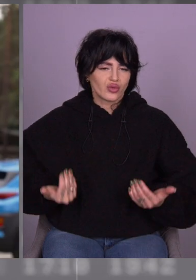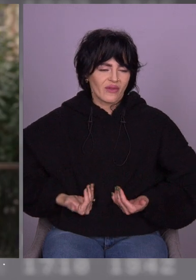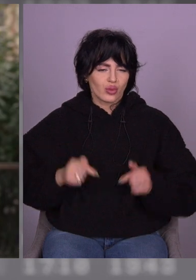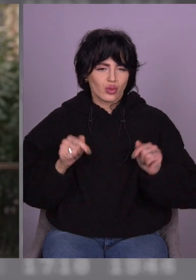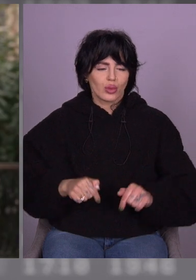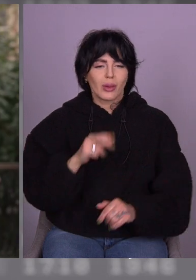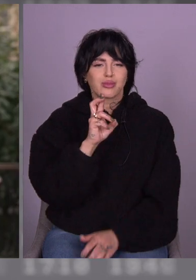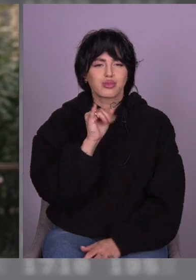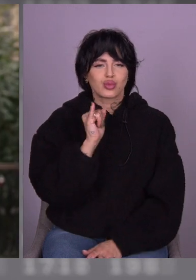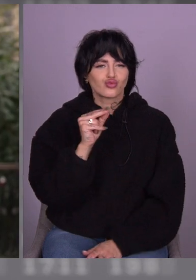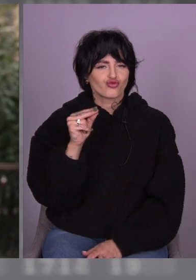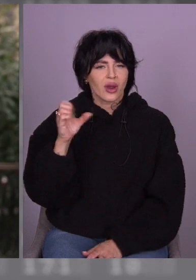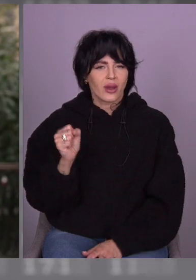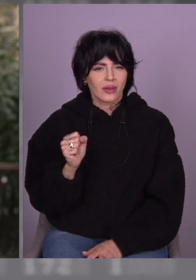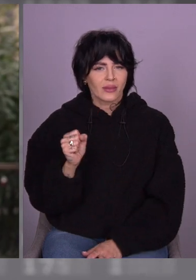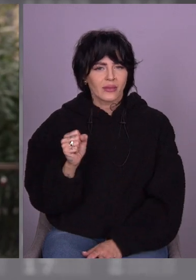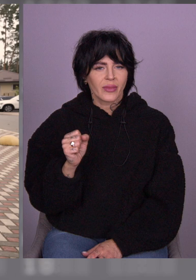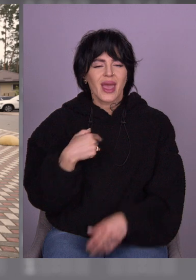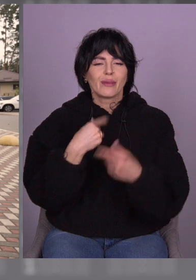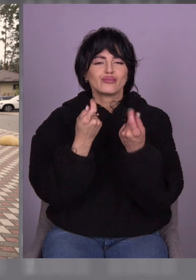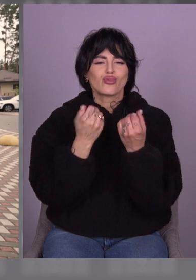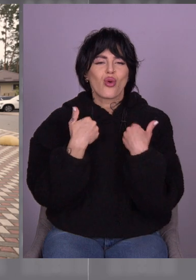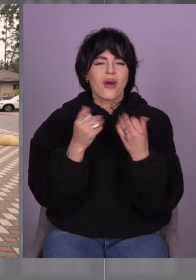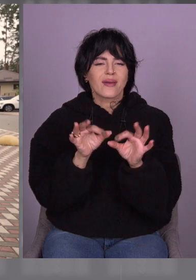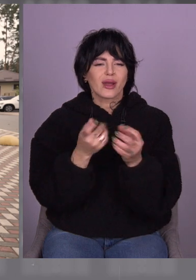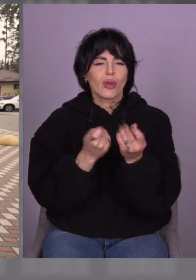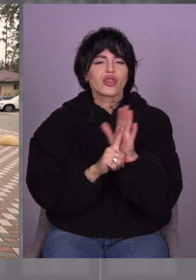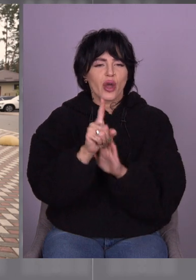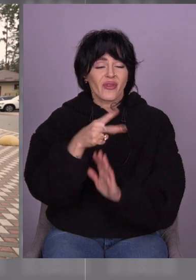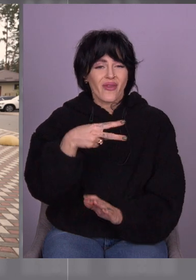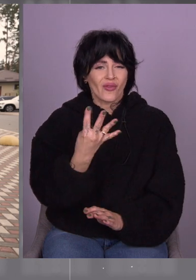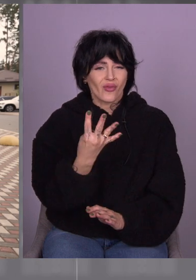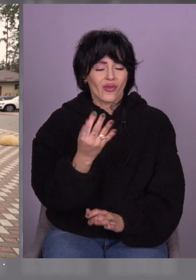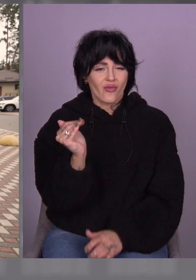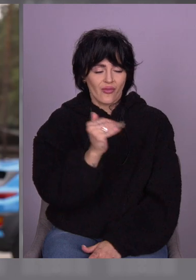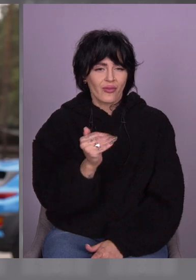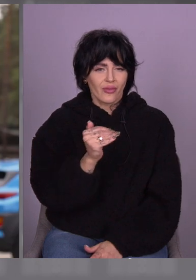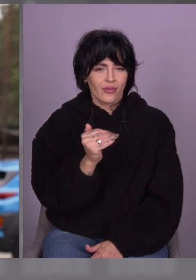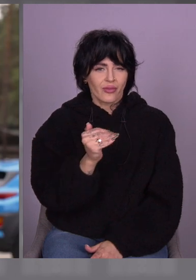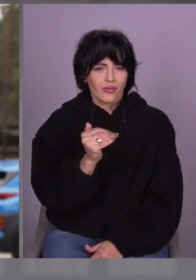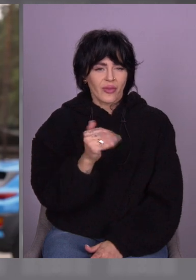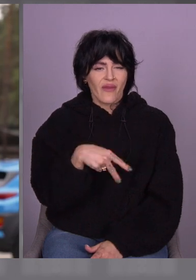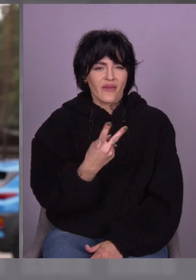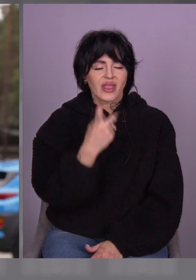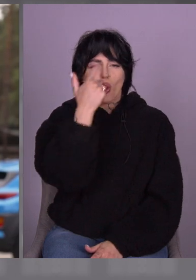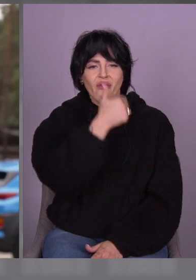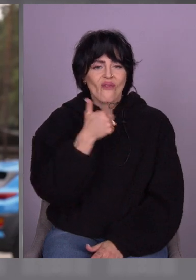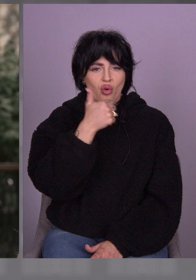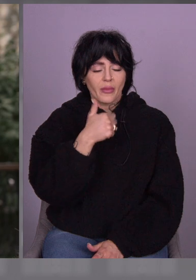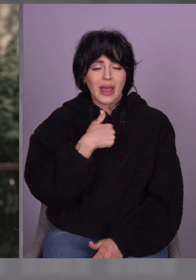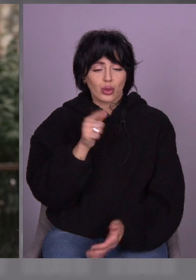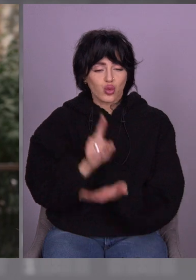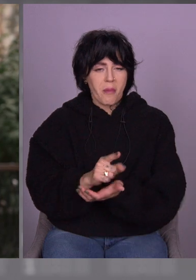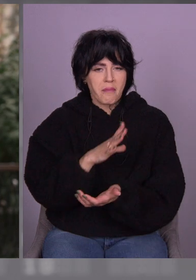звернути увагу, як все почалося. 24 лютого 22 року я повинен